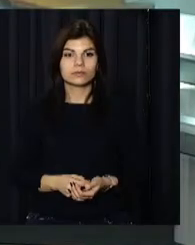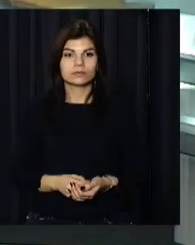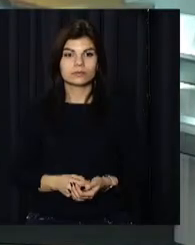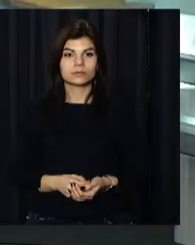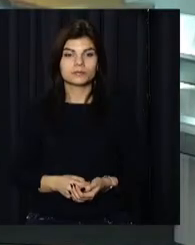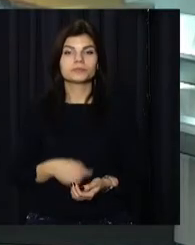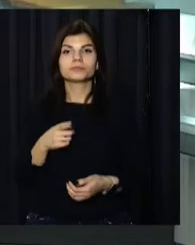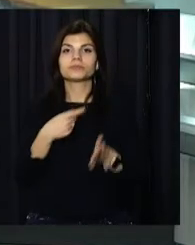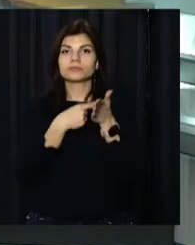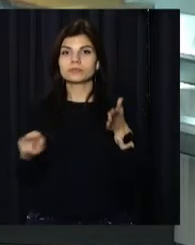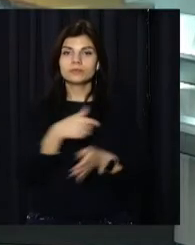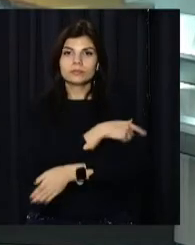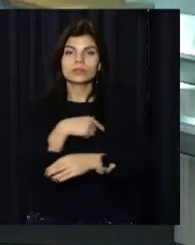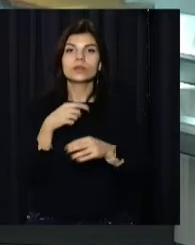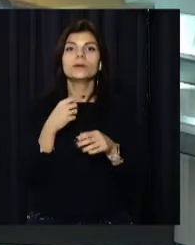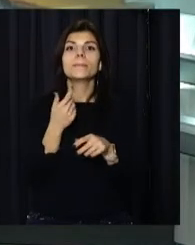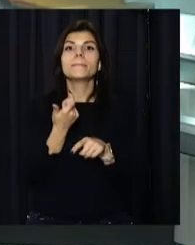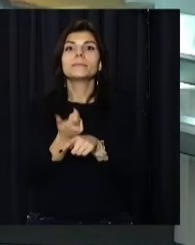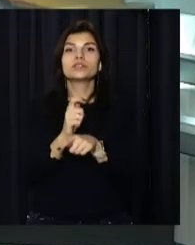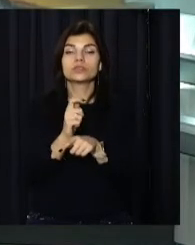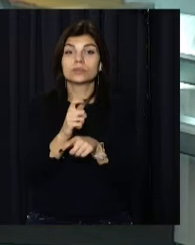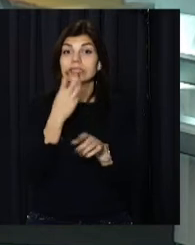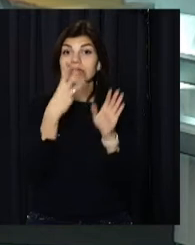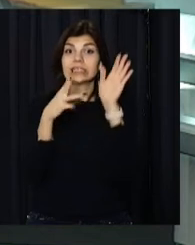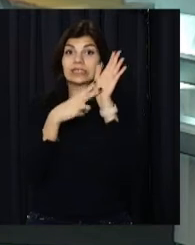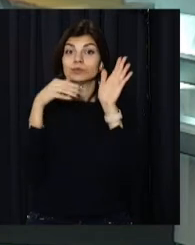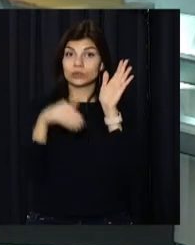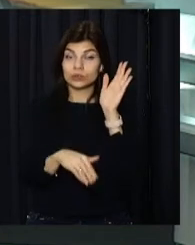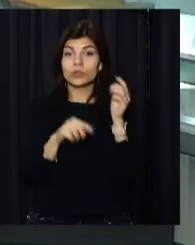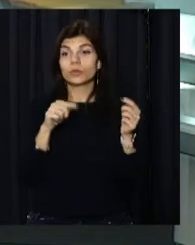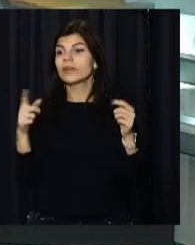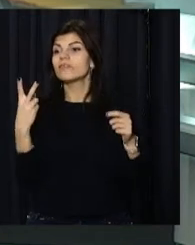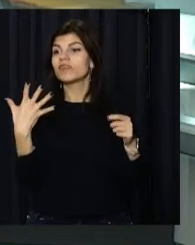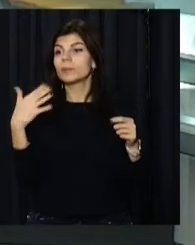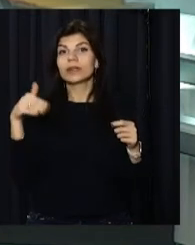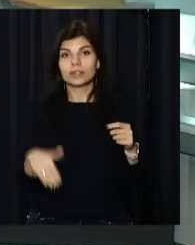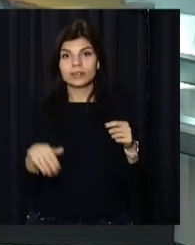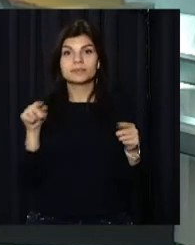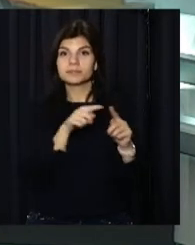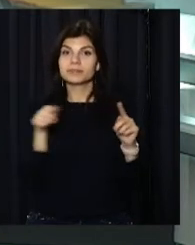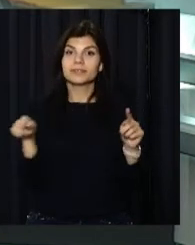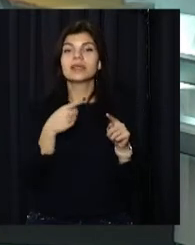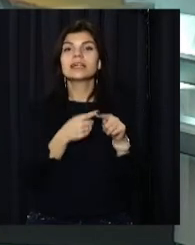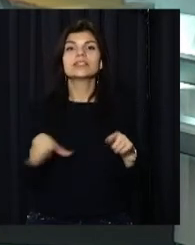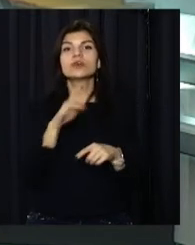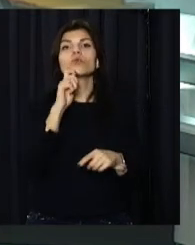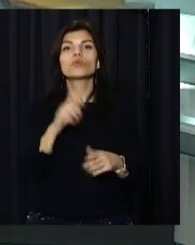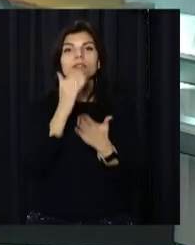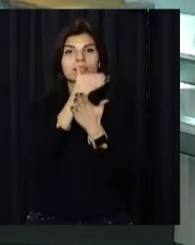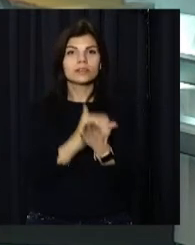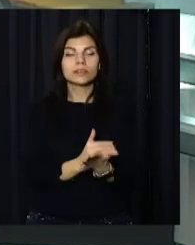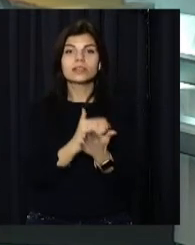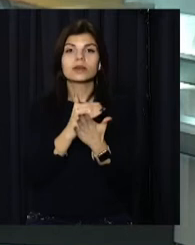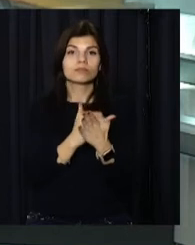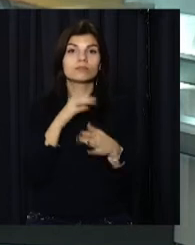Виписаних з лікарні більше, ніж захворілих. 37 тисяч проти 25 тисяч відповідно. Це всеукраїнська статистика